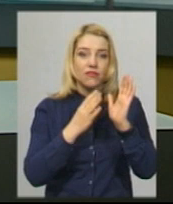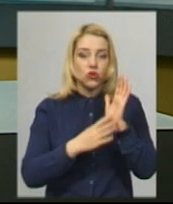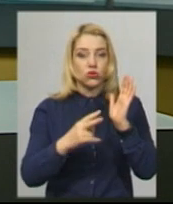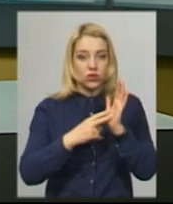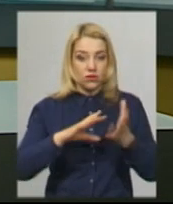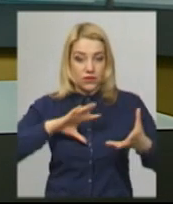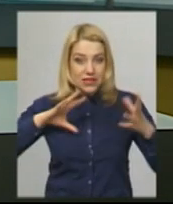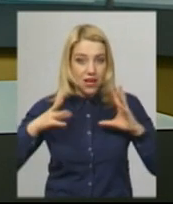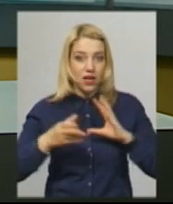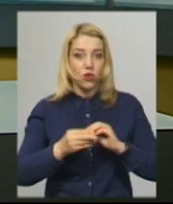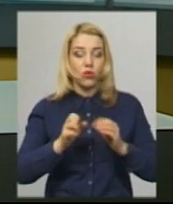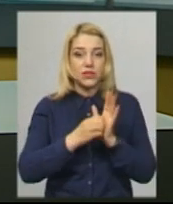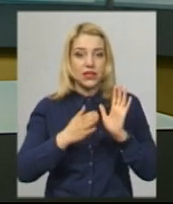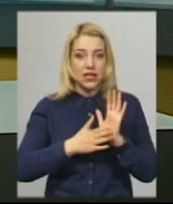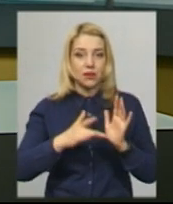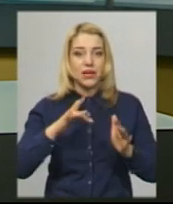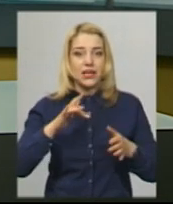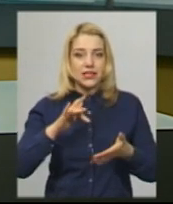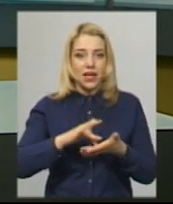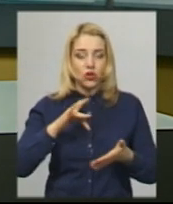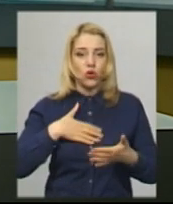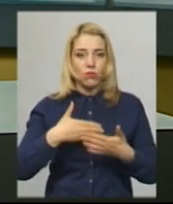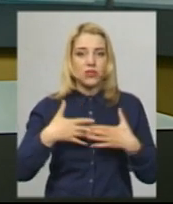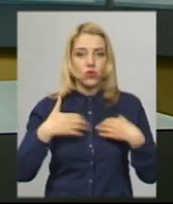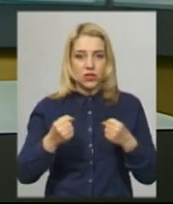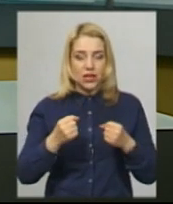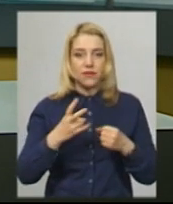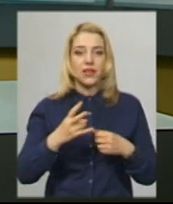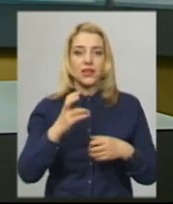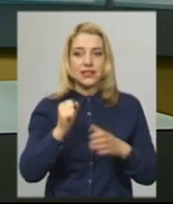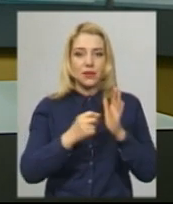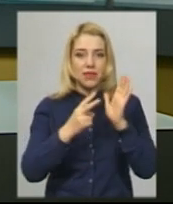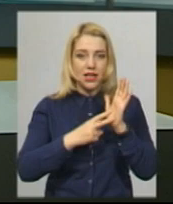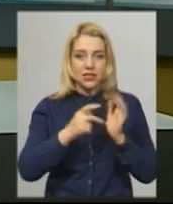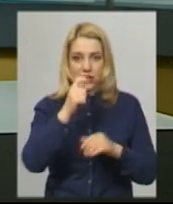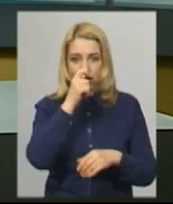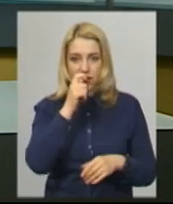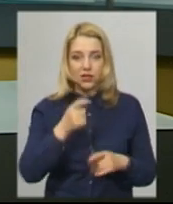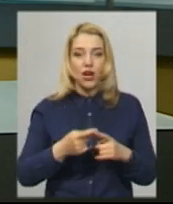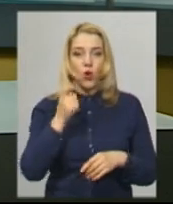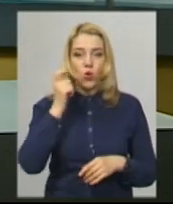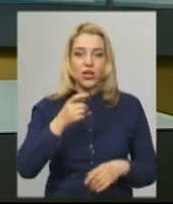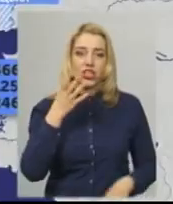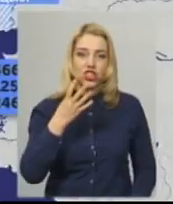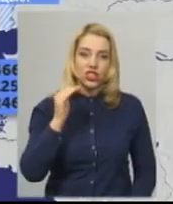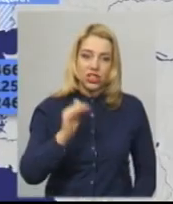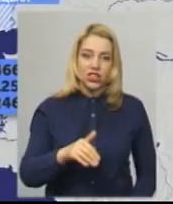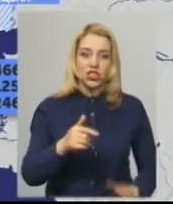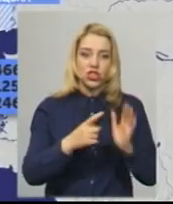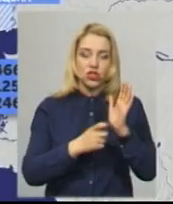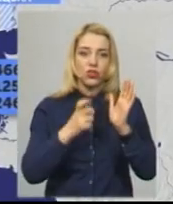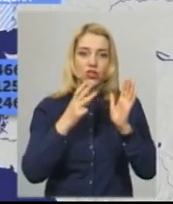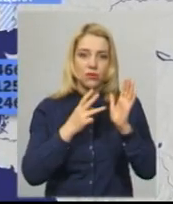Загалом, за даними Центру громадського здоров'я, станом на 9 ранку 17 квітня в Україні 4662